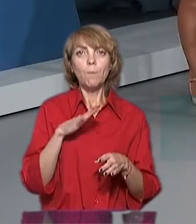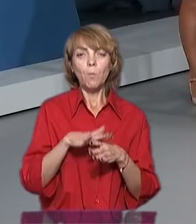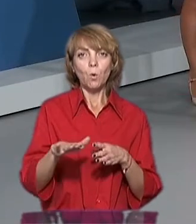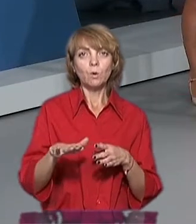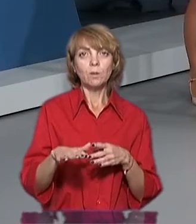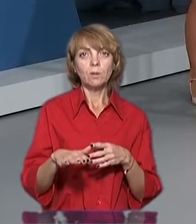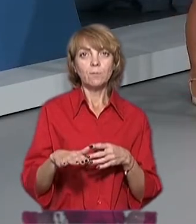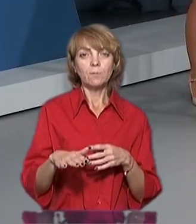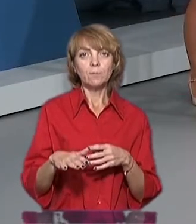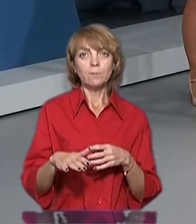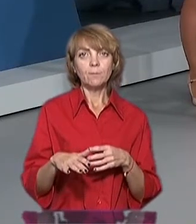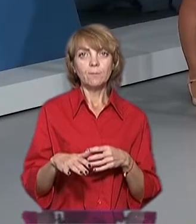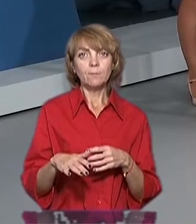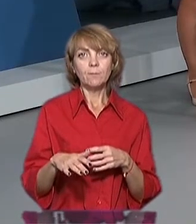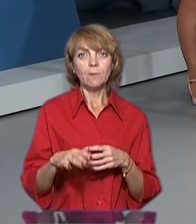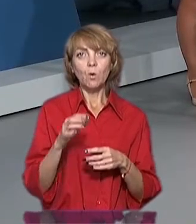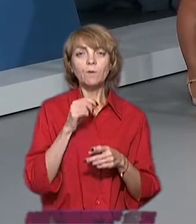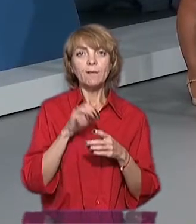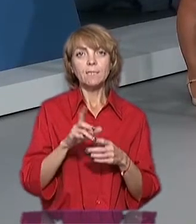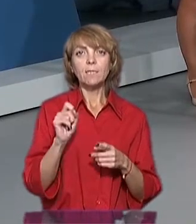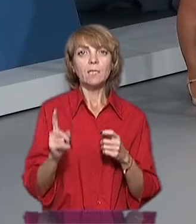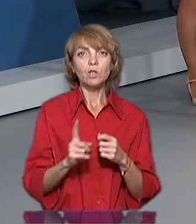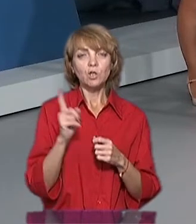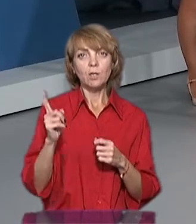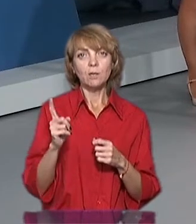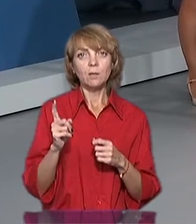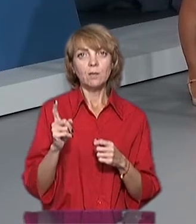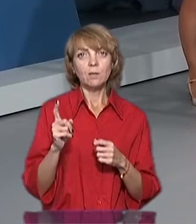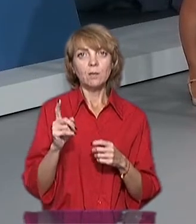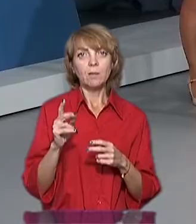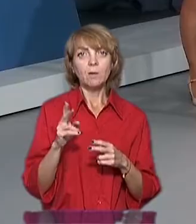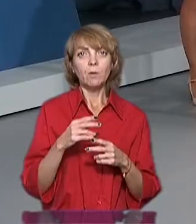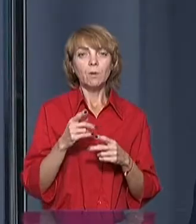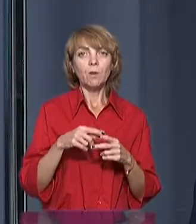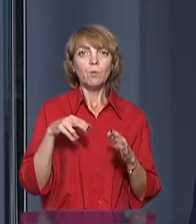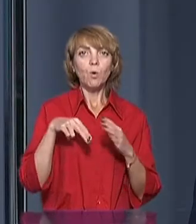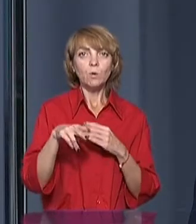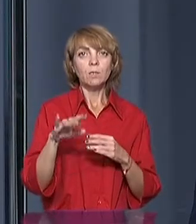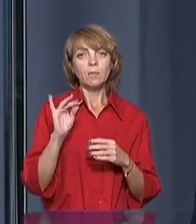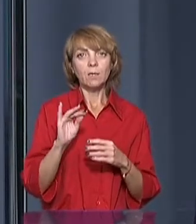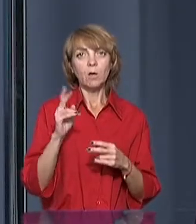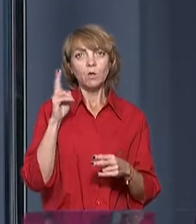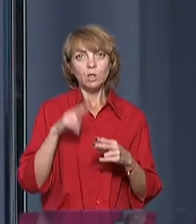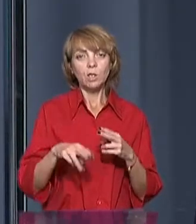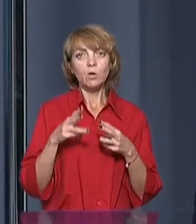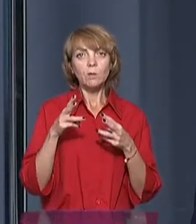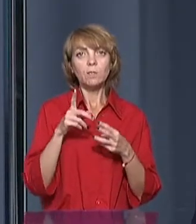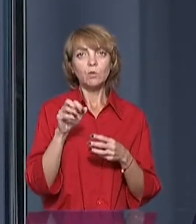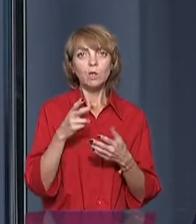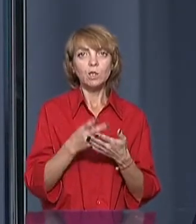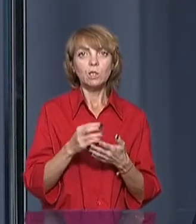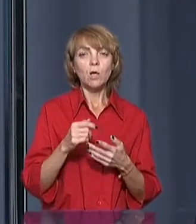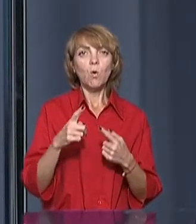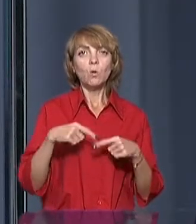ответственность за начало бесперебойного проходження, та окончання відпитлення сезона лежить на